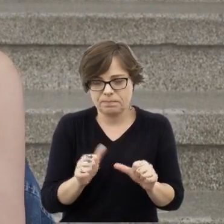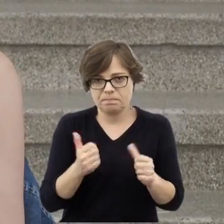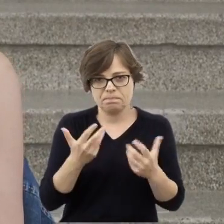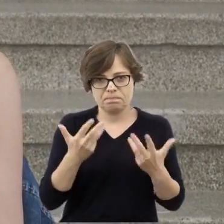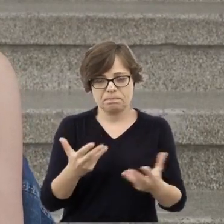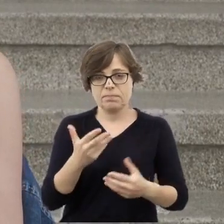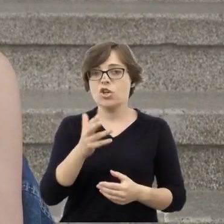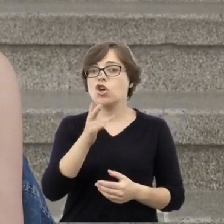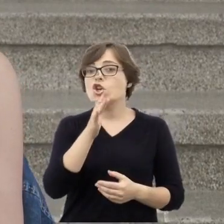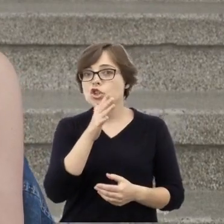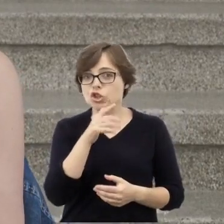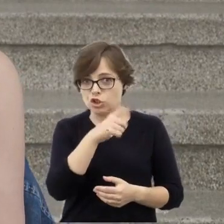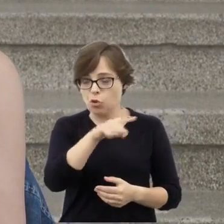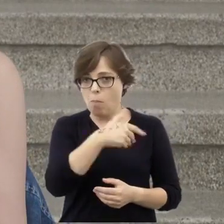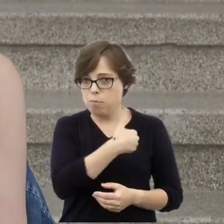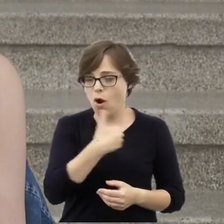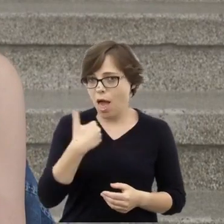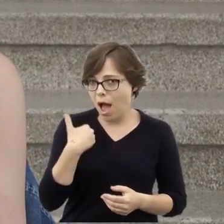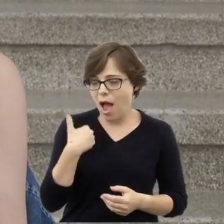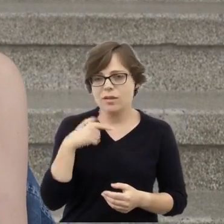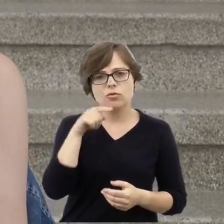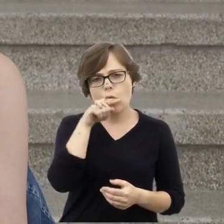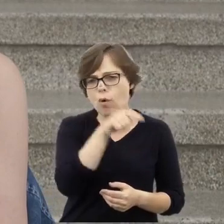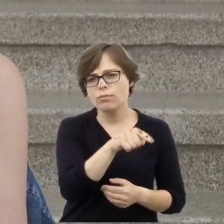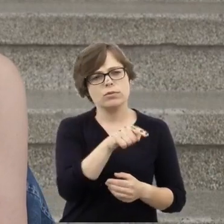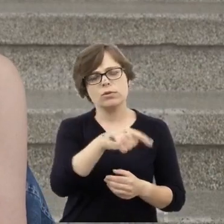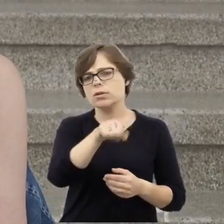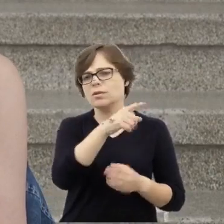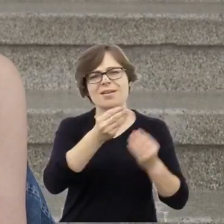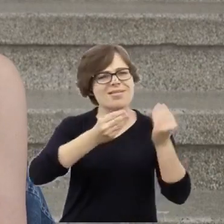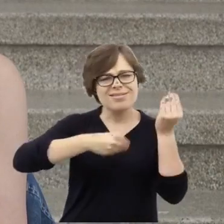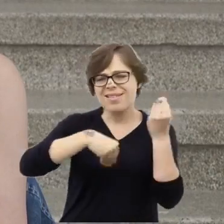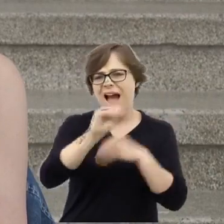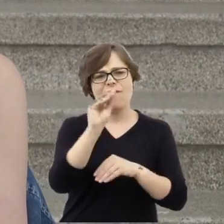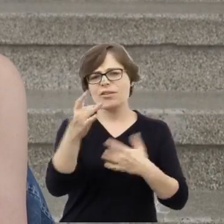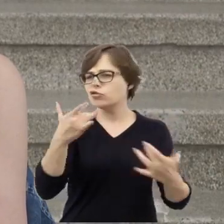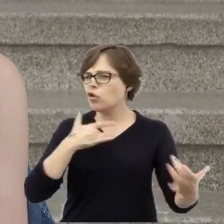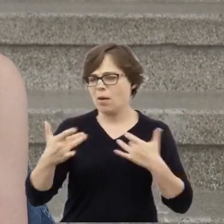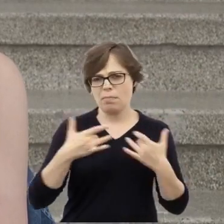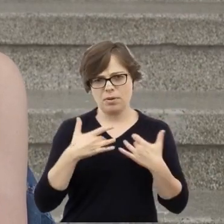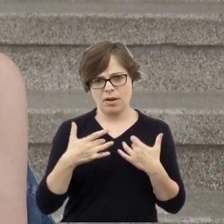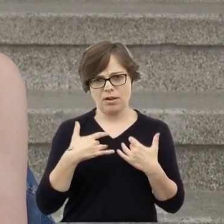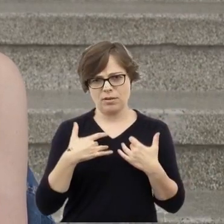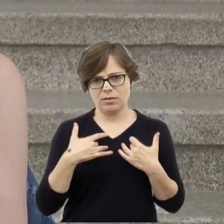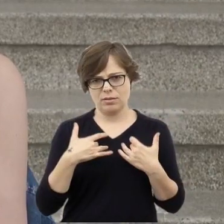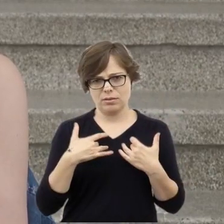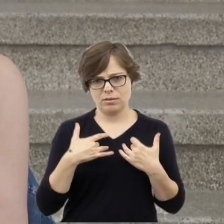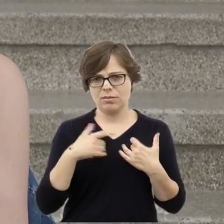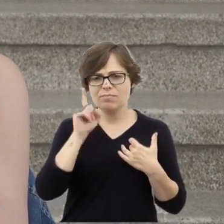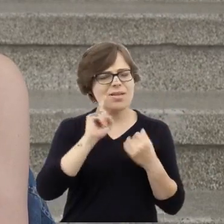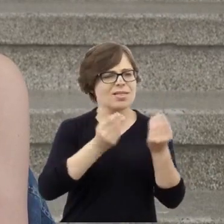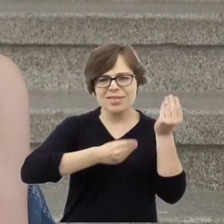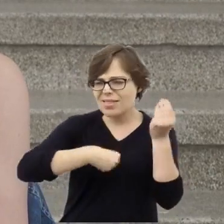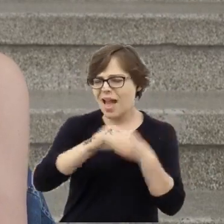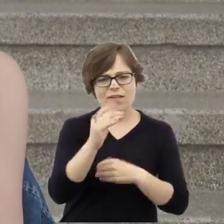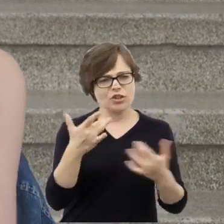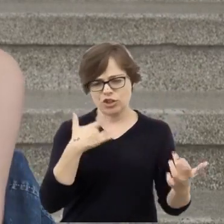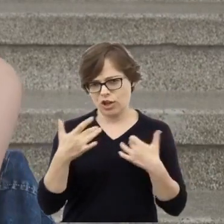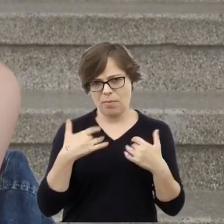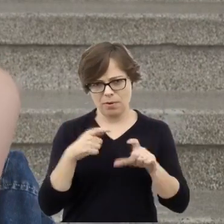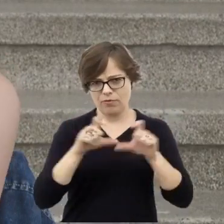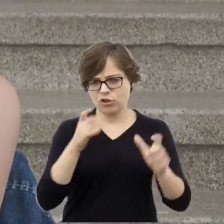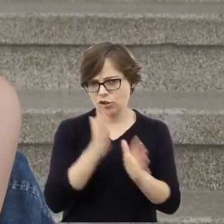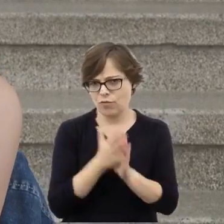Żydowscy Polacy są najbardziej poszkodowaną grupą Polaków, jaką można sobie wyobrazić.